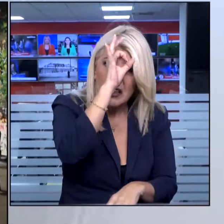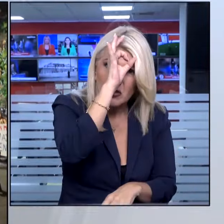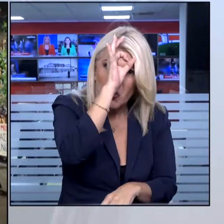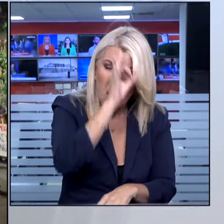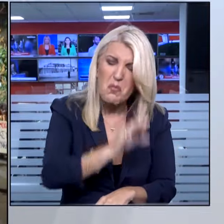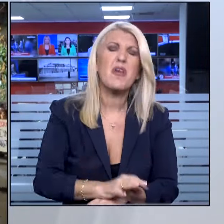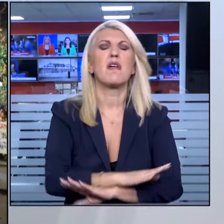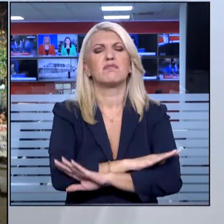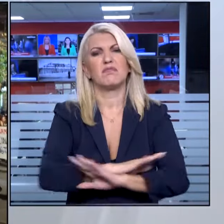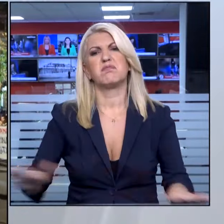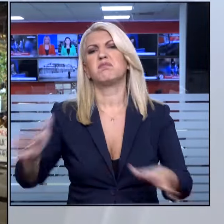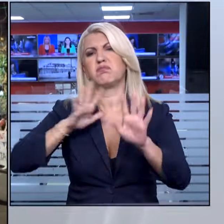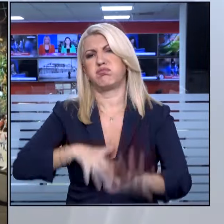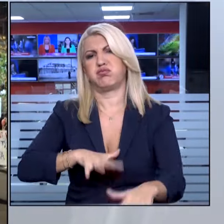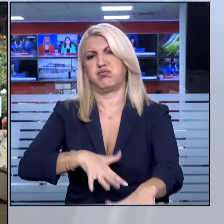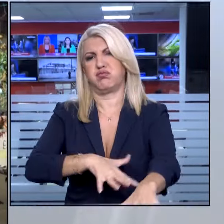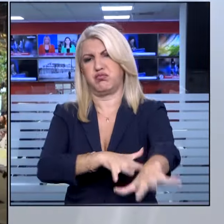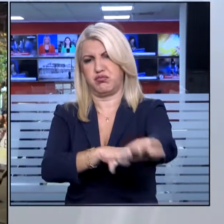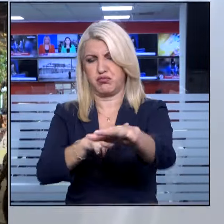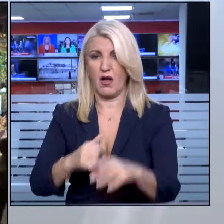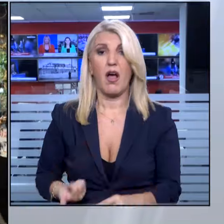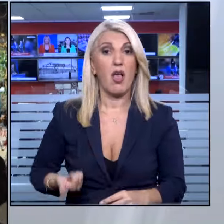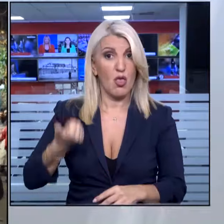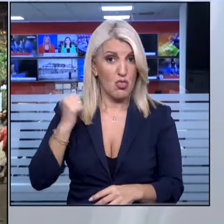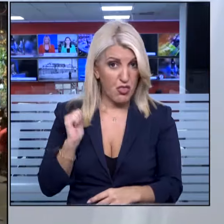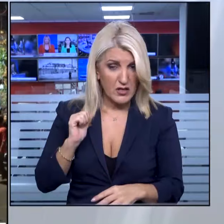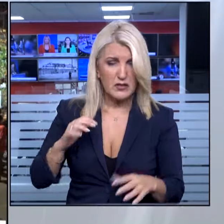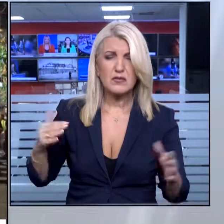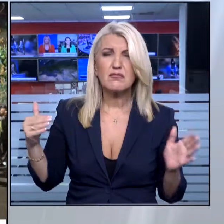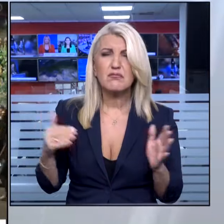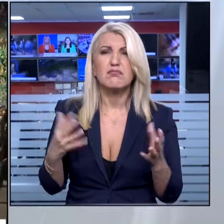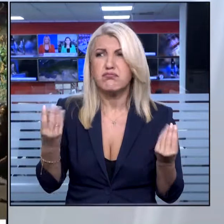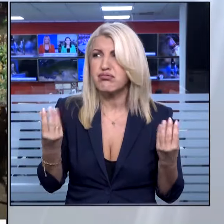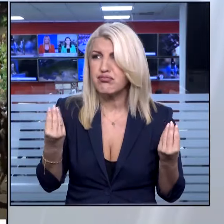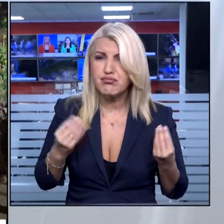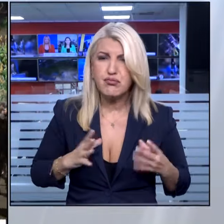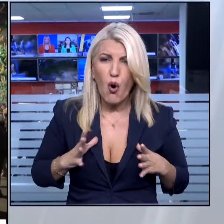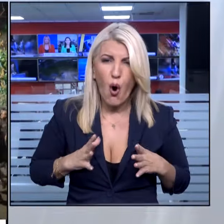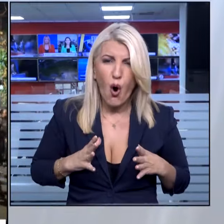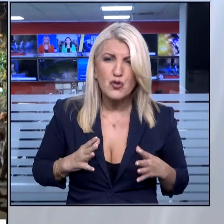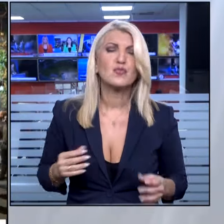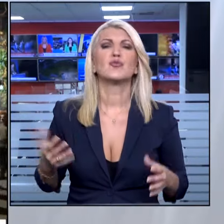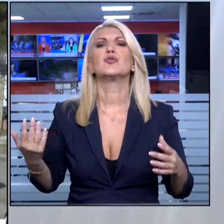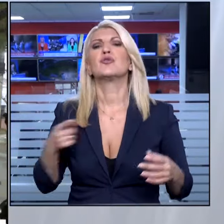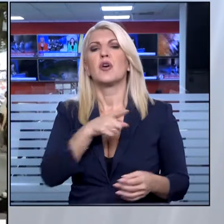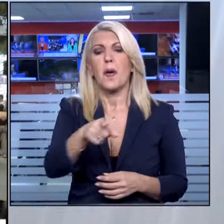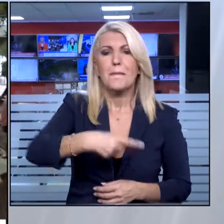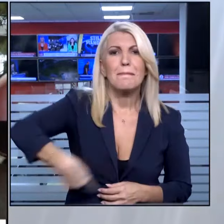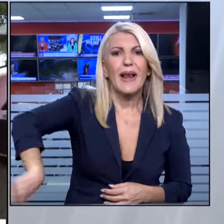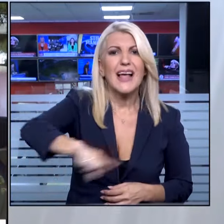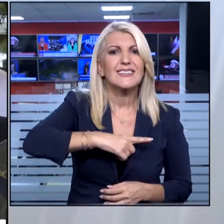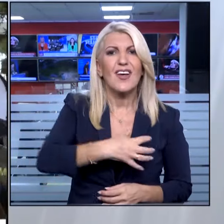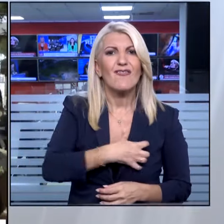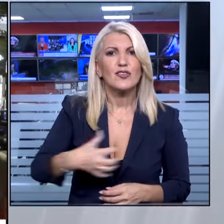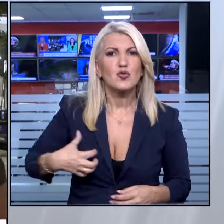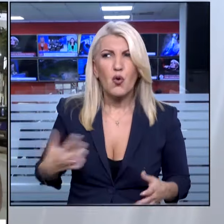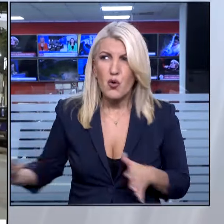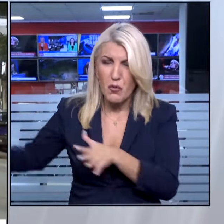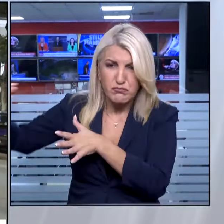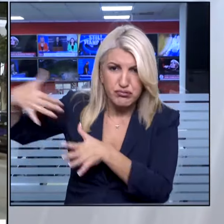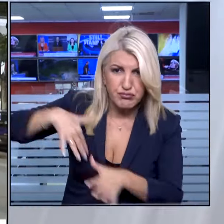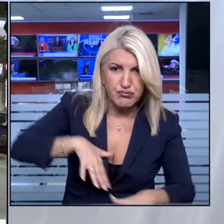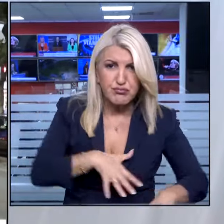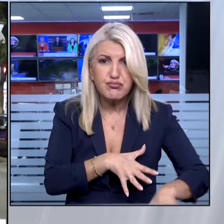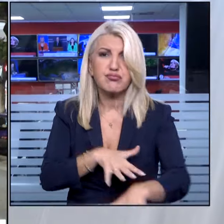Πορεία διαμαρτυρίας από εκατοντάδες ανθρώπους πραγματοποιήθηκε χθες βράδυ στην πλατεία Βικτορίας. Δυνάμεις της αστυνομίας είχαν